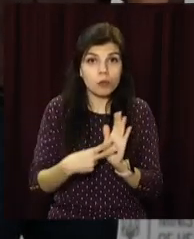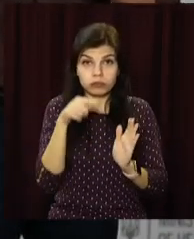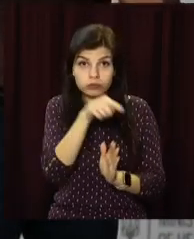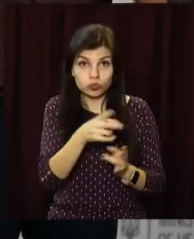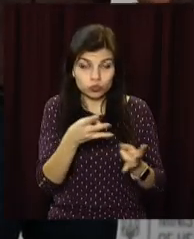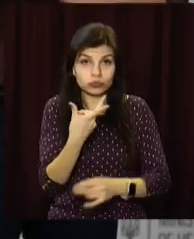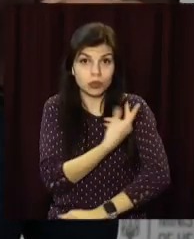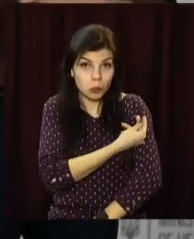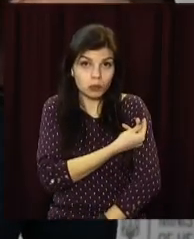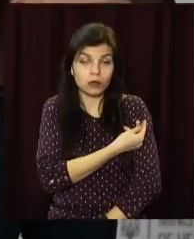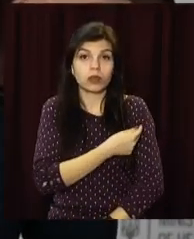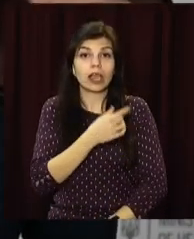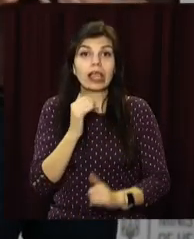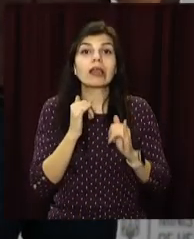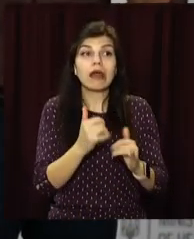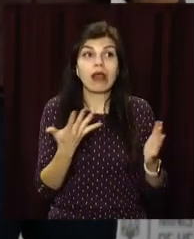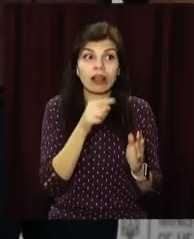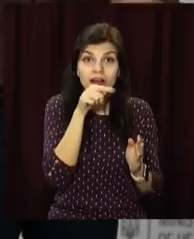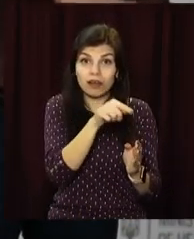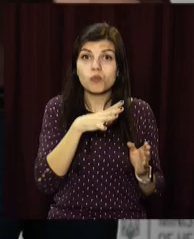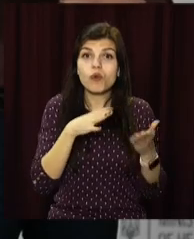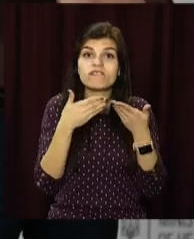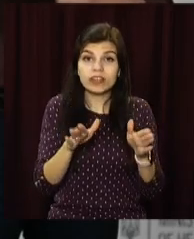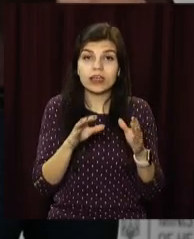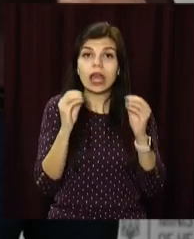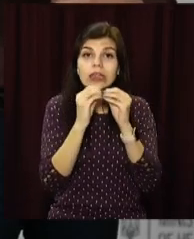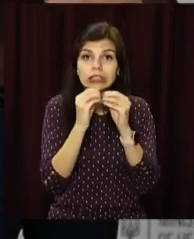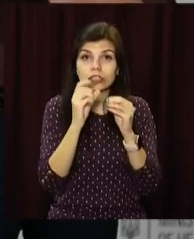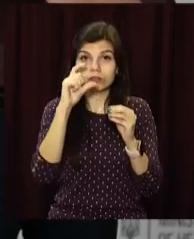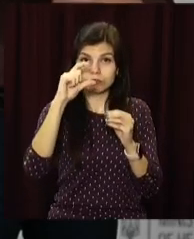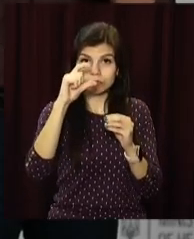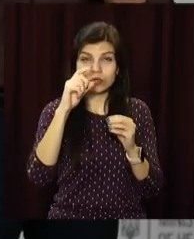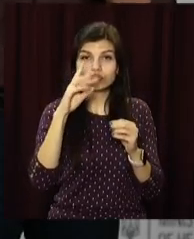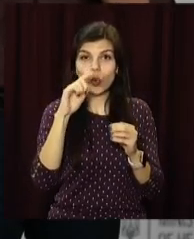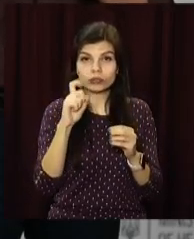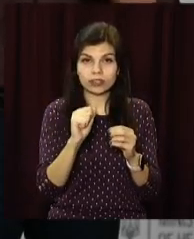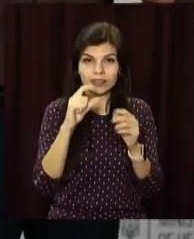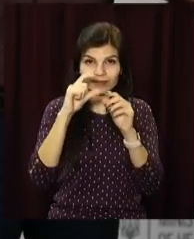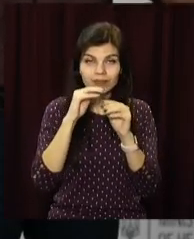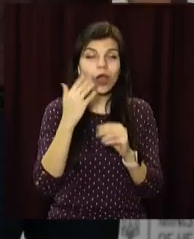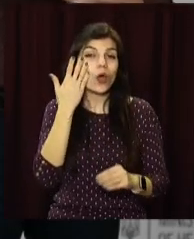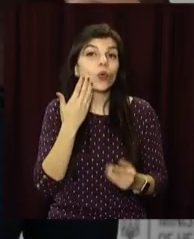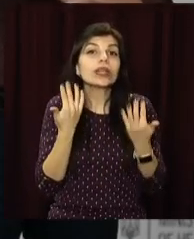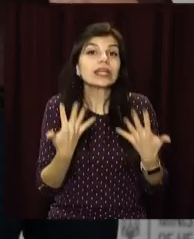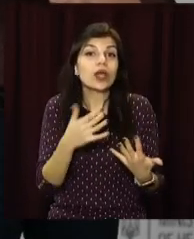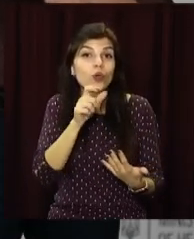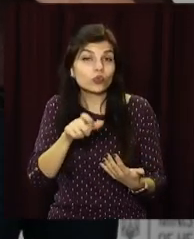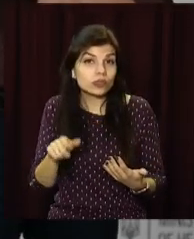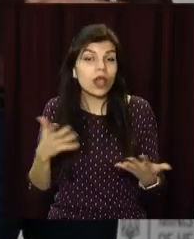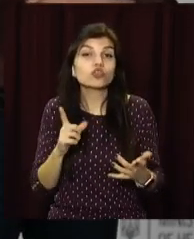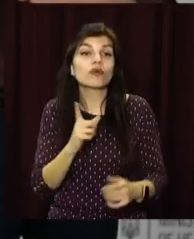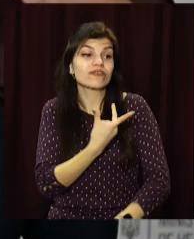проводити щеплення, і заради яких був відкритий 10-дозний флакон. Коли кількість людей, що